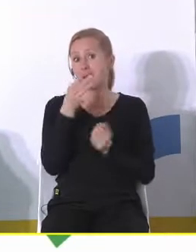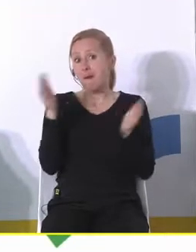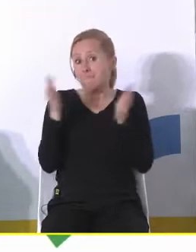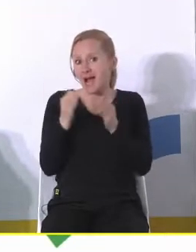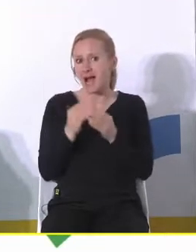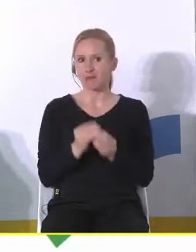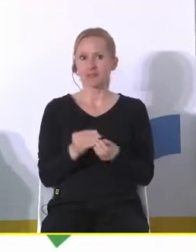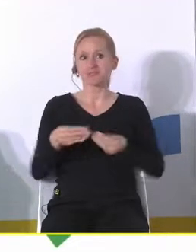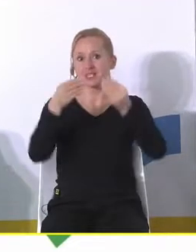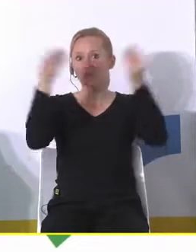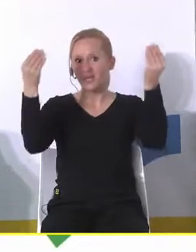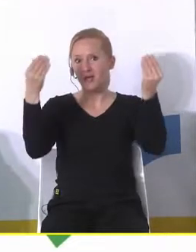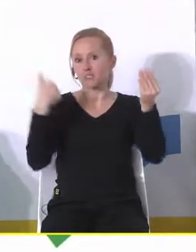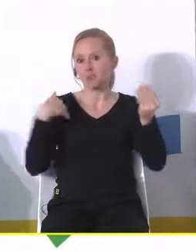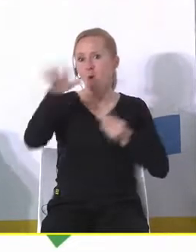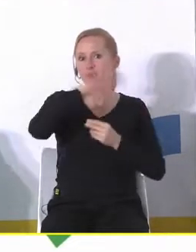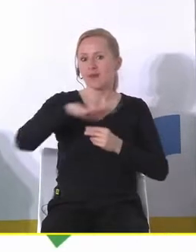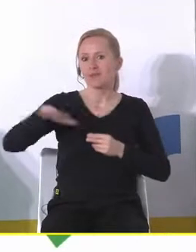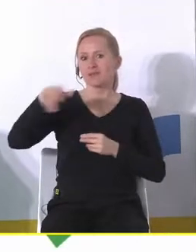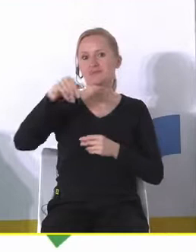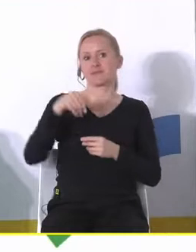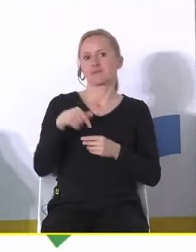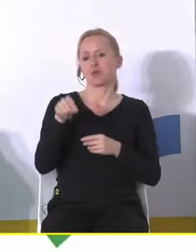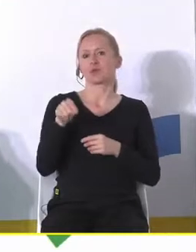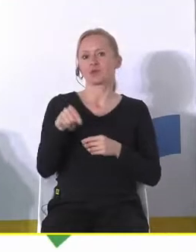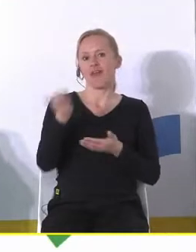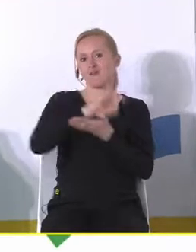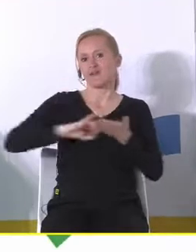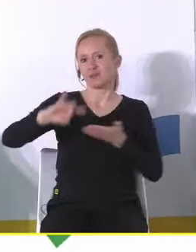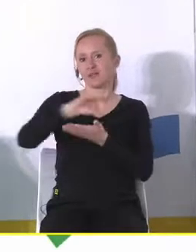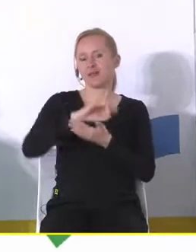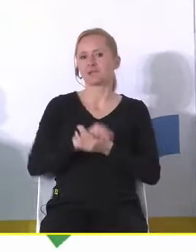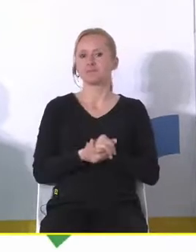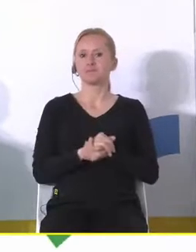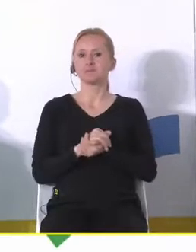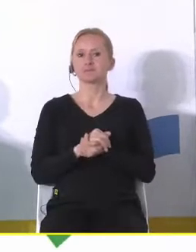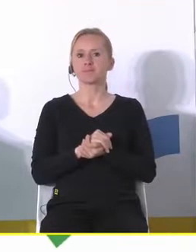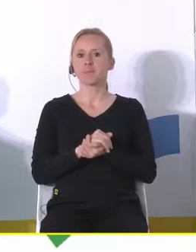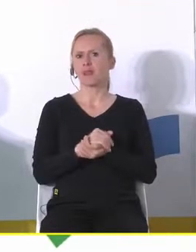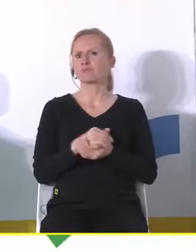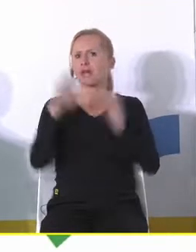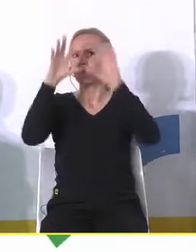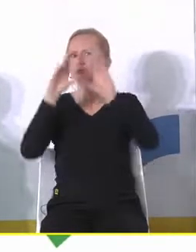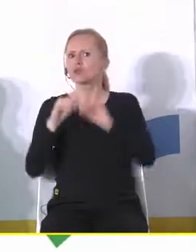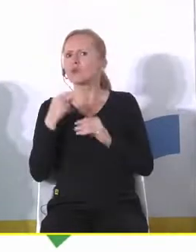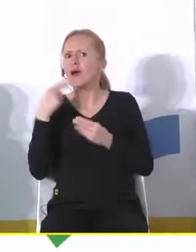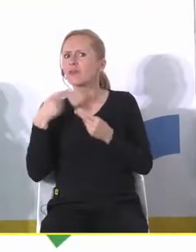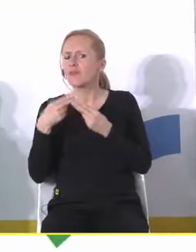bardzo kreatywnych w gruncie rzeczy dzieje się na dole czyli pozwolę sobie podsumować